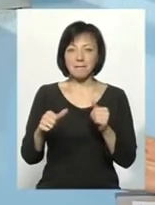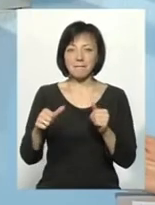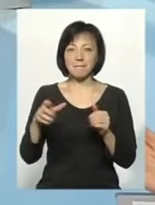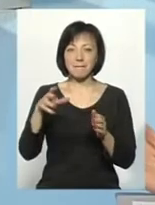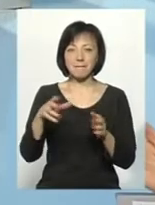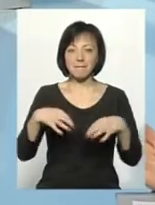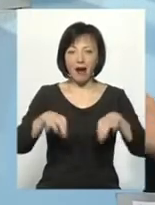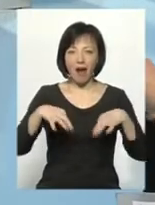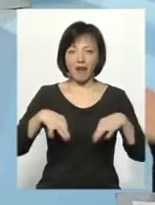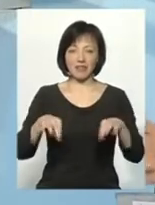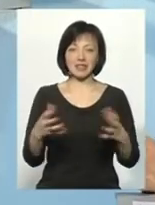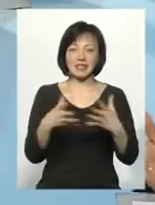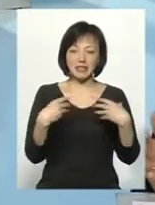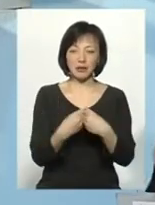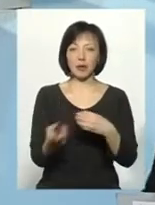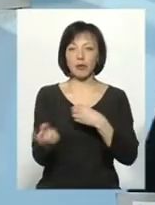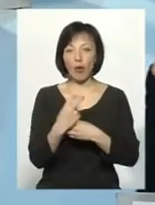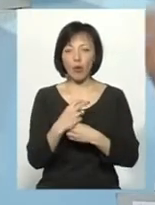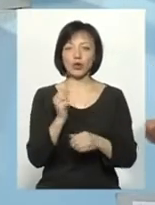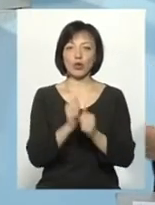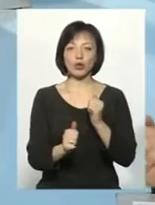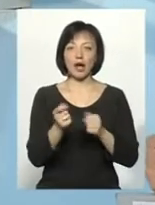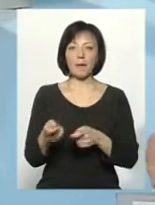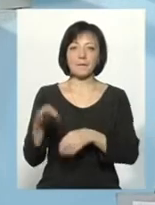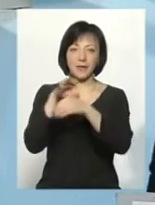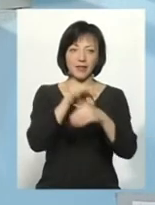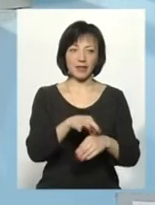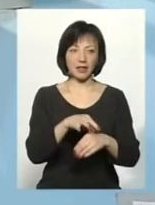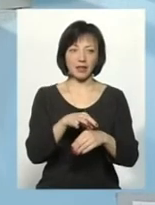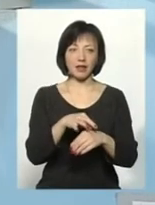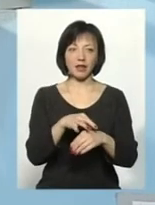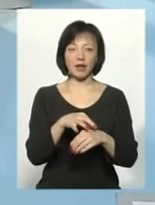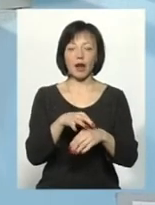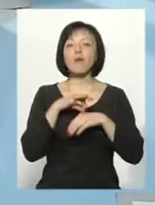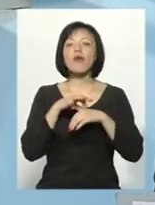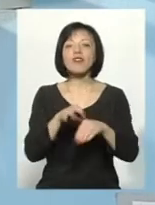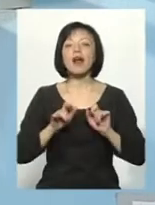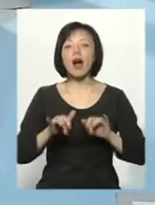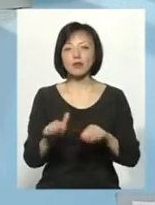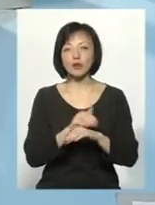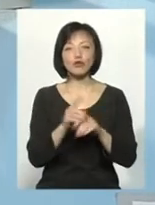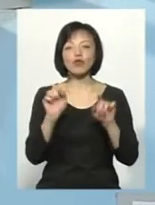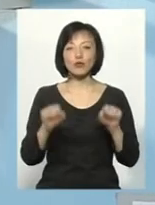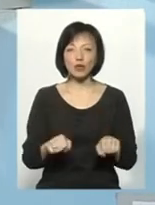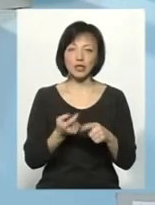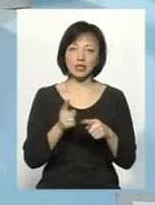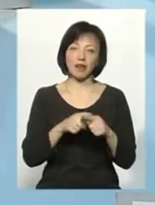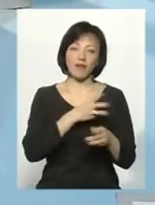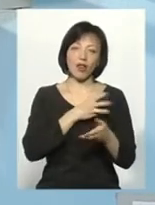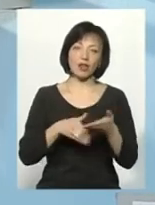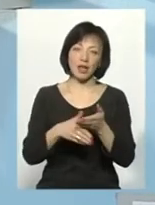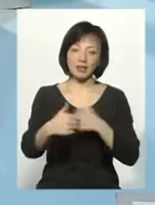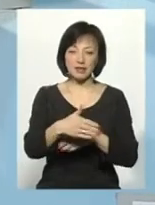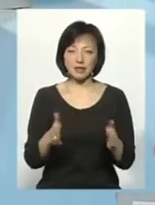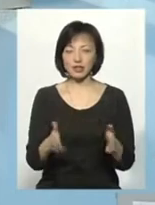сім'ї. Приходьте. Кожний хай проведе якусь акцію благодійну. Що він може? Чи це волонтери зі